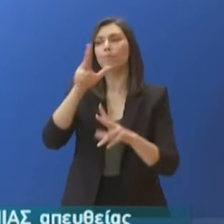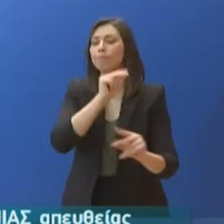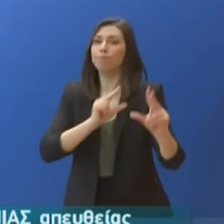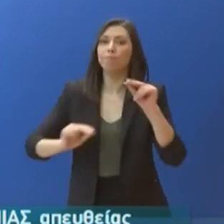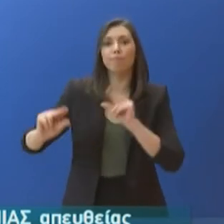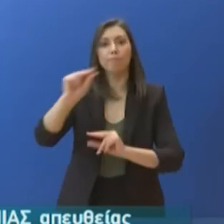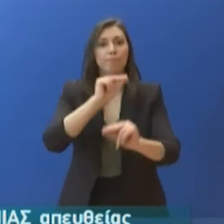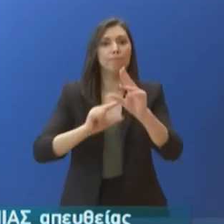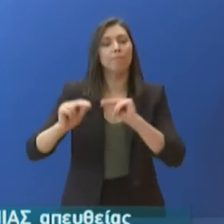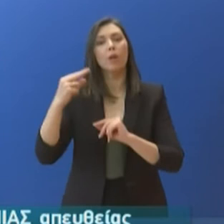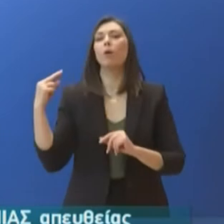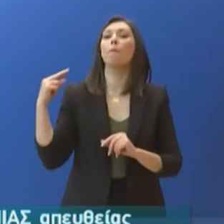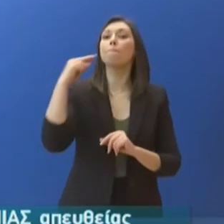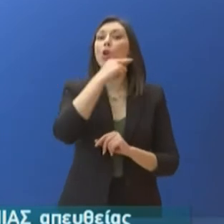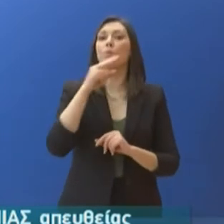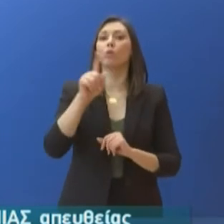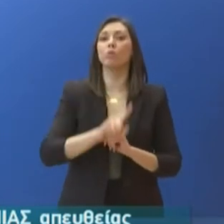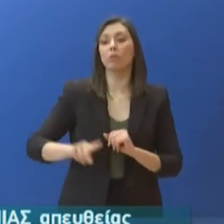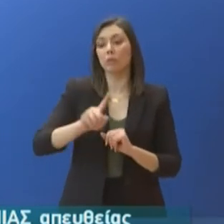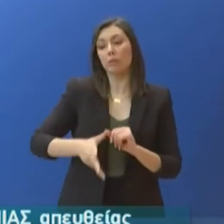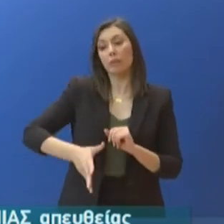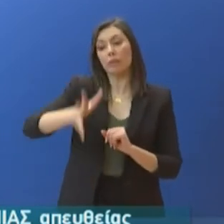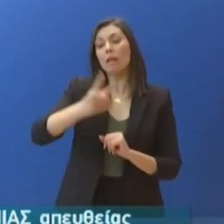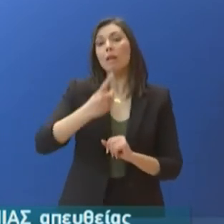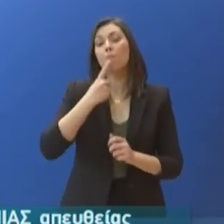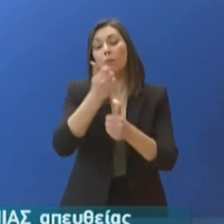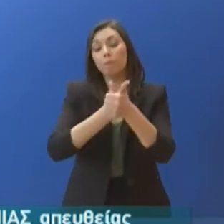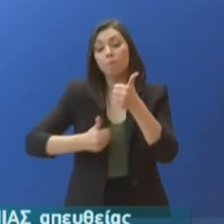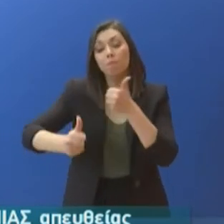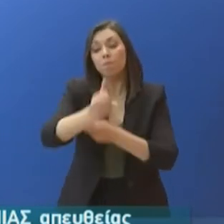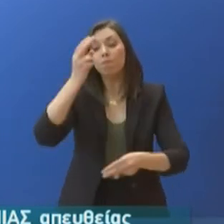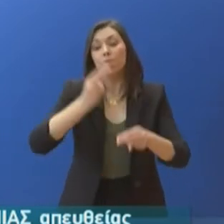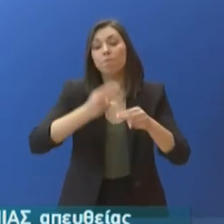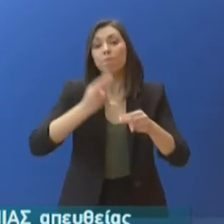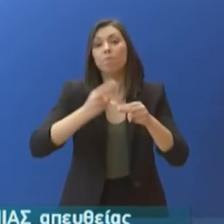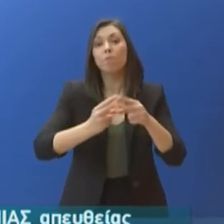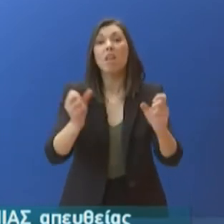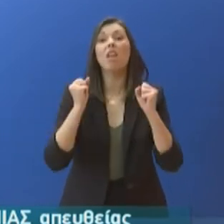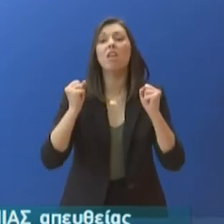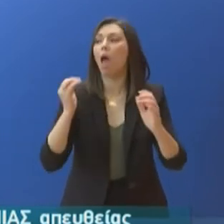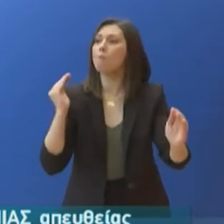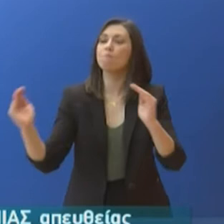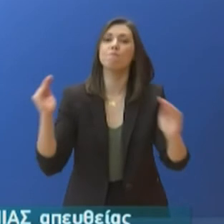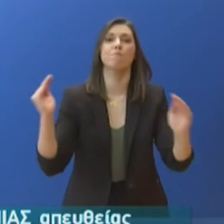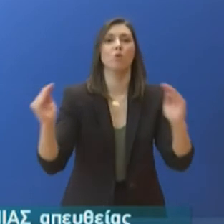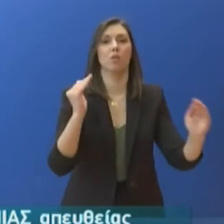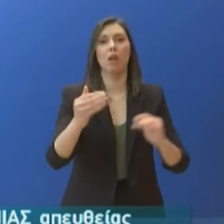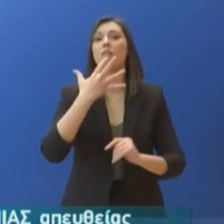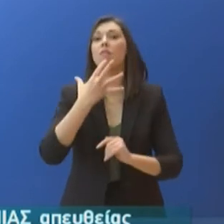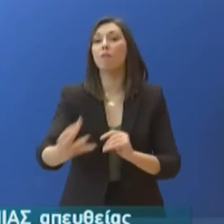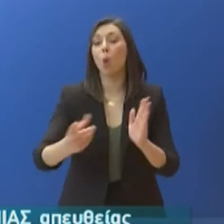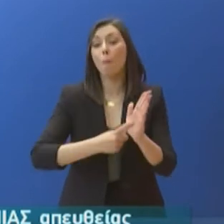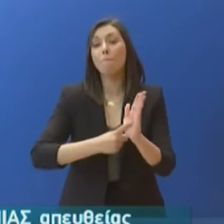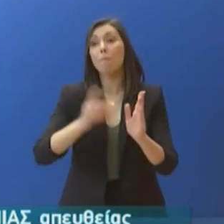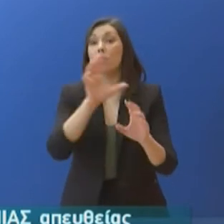άλλων, τόνισε ότι είναι απόλυτη προτεραιότητα η προστασία της δημόσιας υγείας και γι' αυτό υπάρχει ανάγκη ενίσχυσης του συστήματος υγείας των κρατών